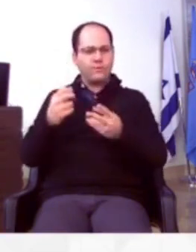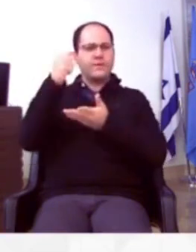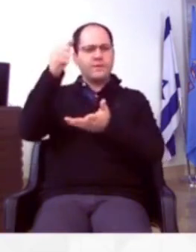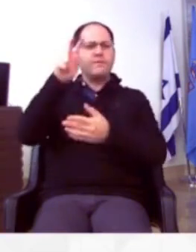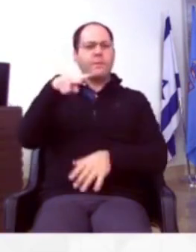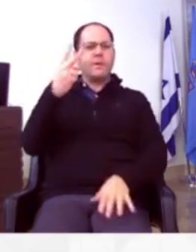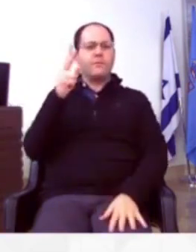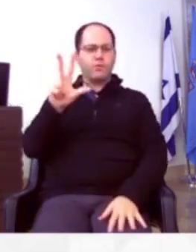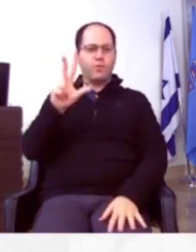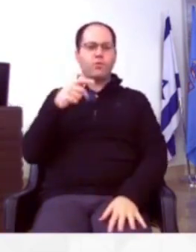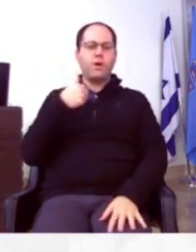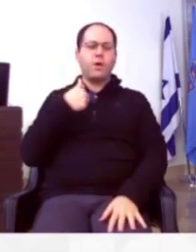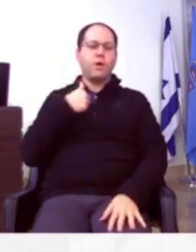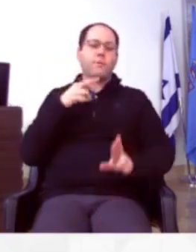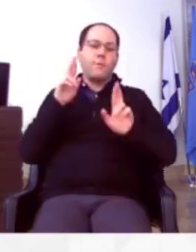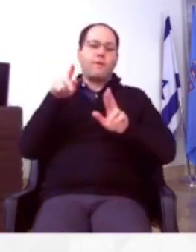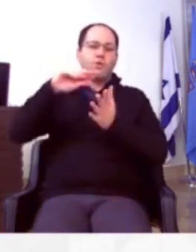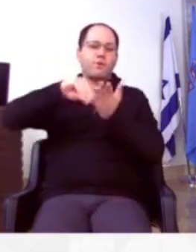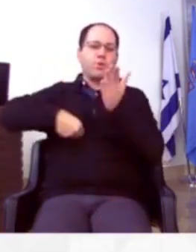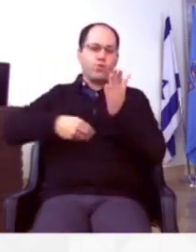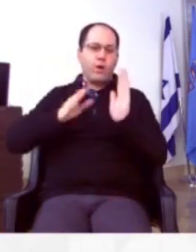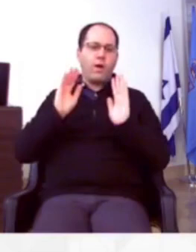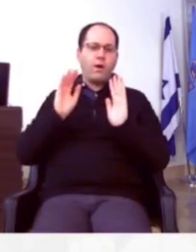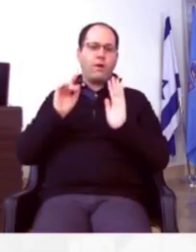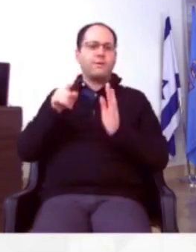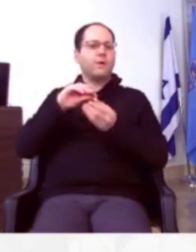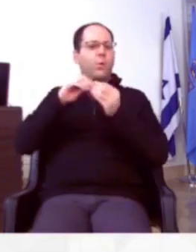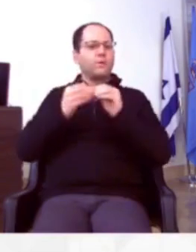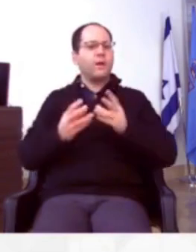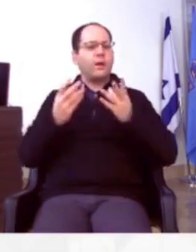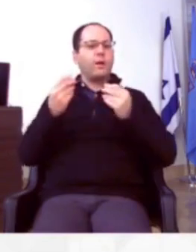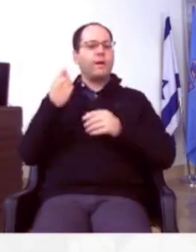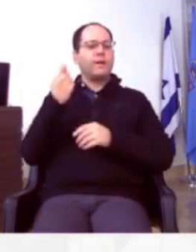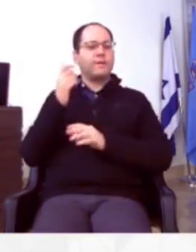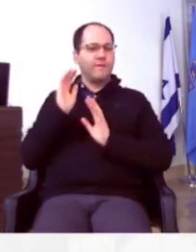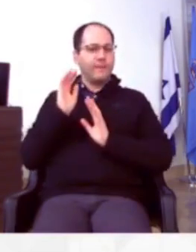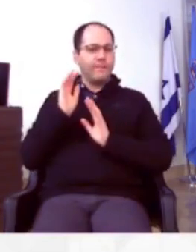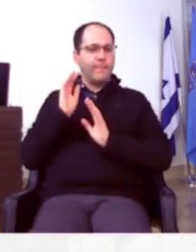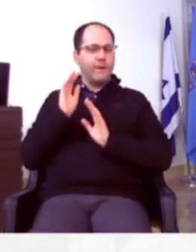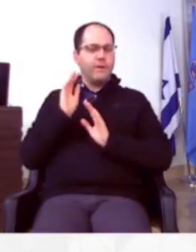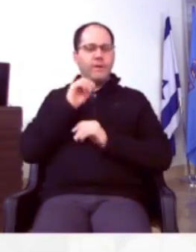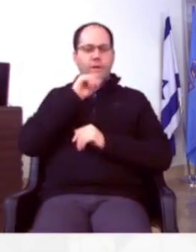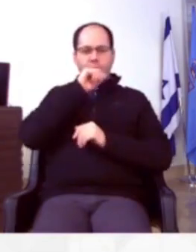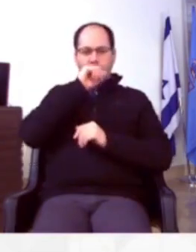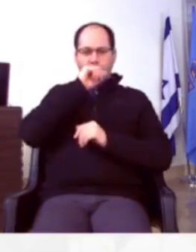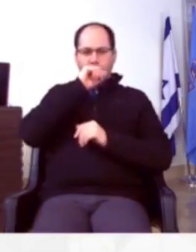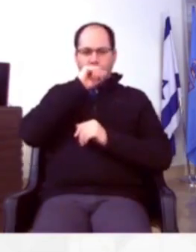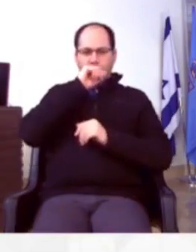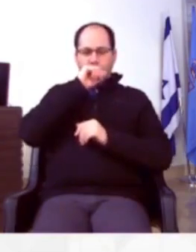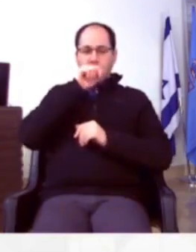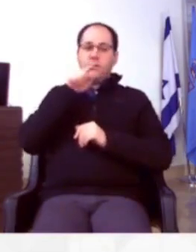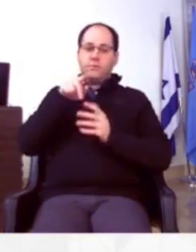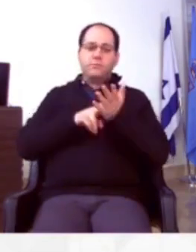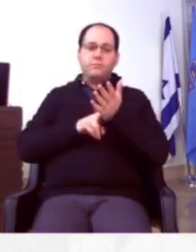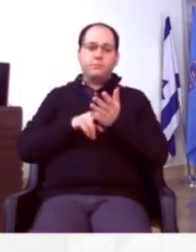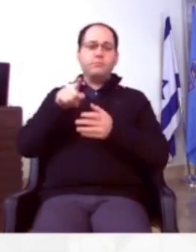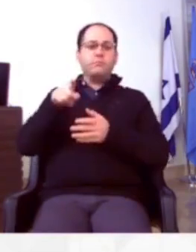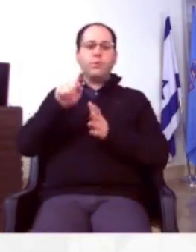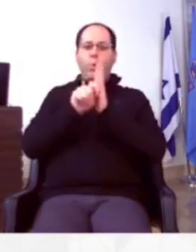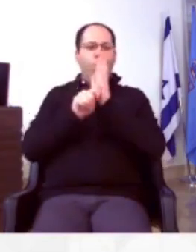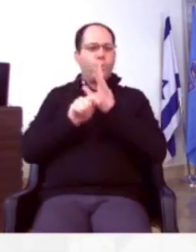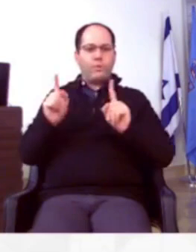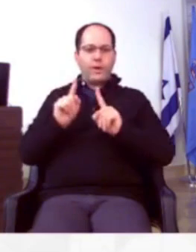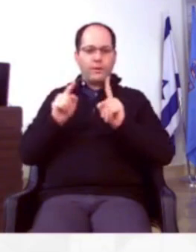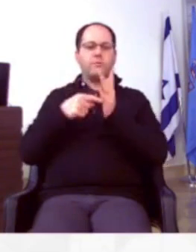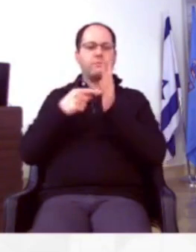שוב בתקסיב 23, אני מאוד מקווה שזה יהושר, ואחר אגב זה חוסך הרבה מאוד כספים בתקורות בחברות בת, ובזה אתה צודק,